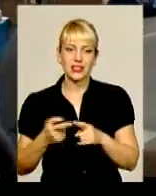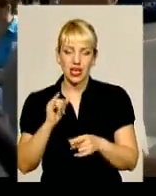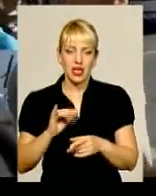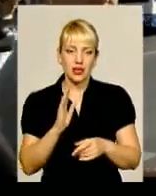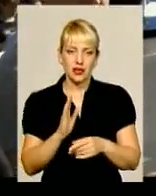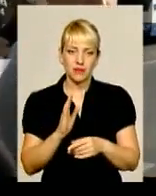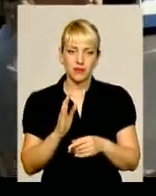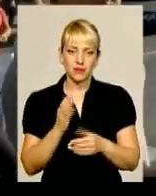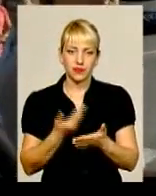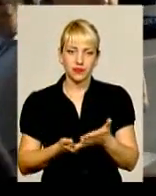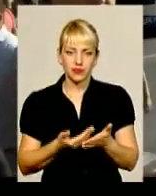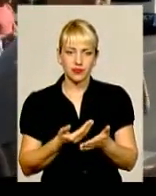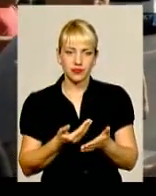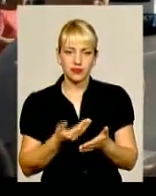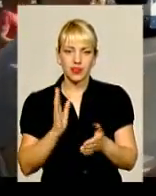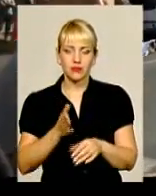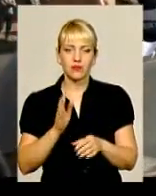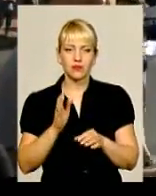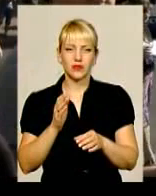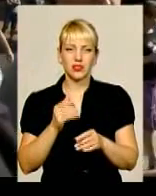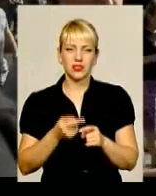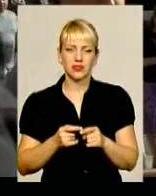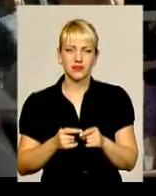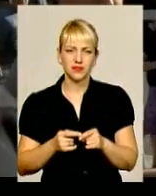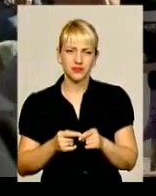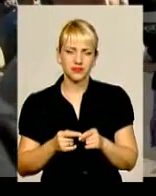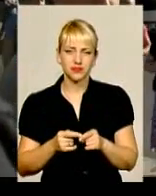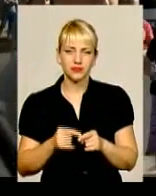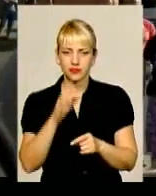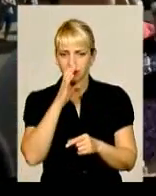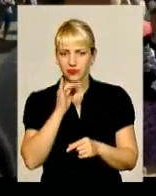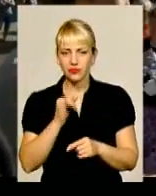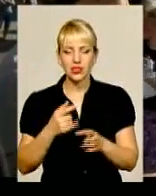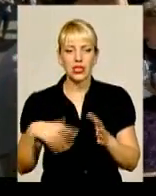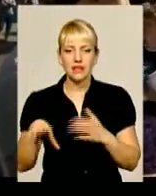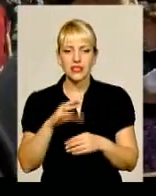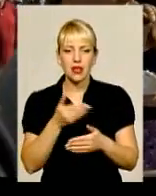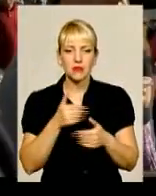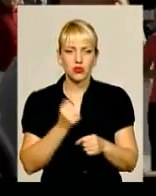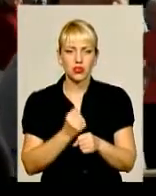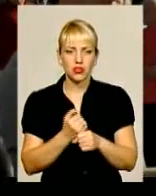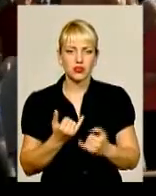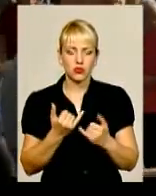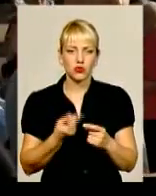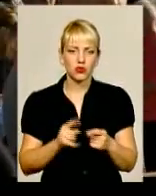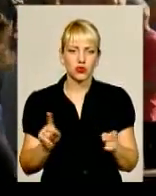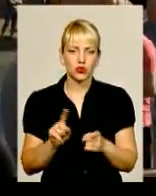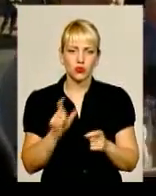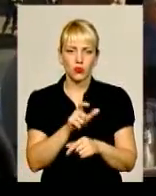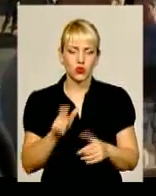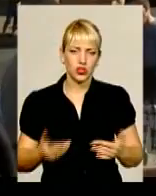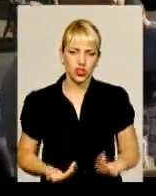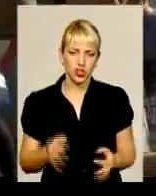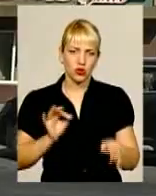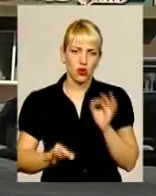можемо, там світло збиралися відключати і так далі. Ми робимо це для того, щоб гуртожитку виснували, мешканці жили